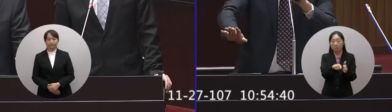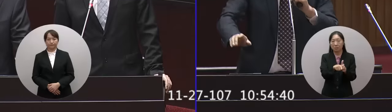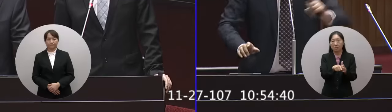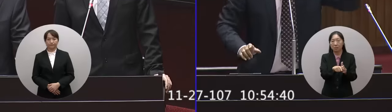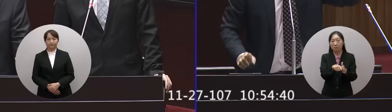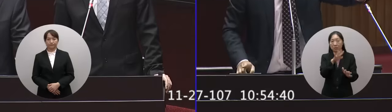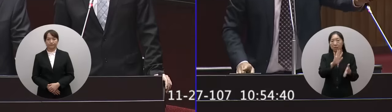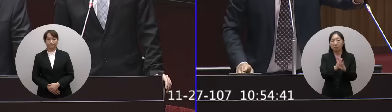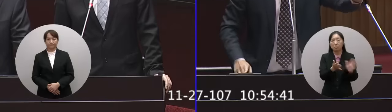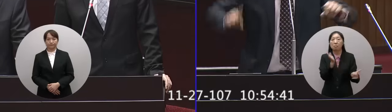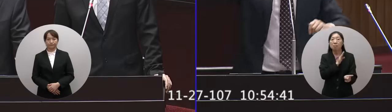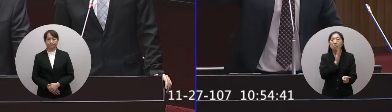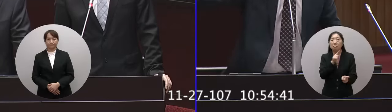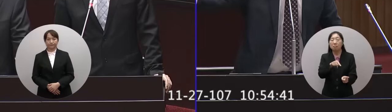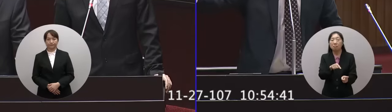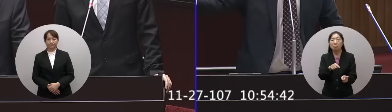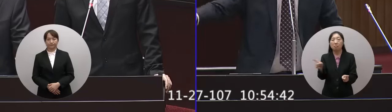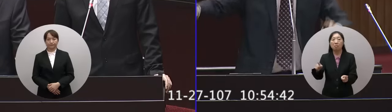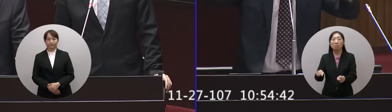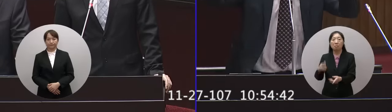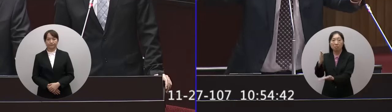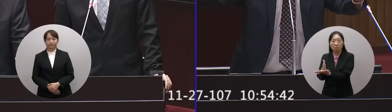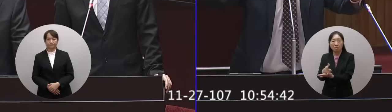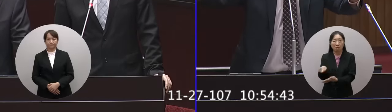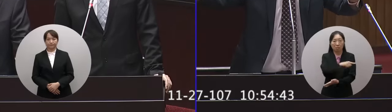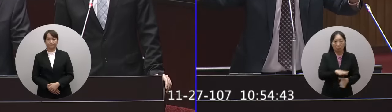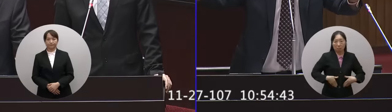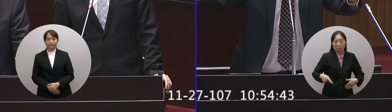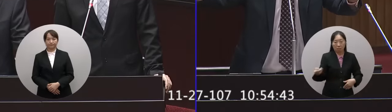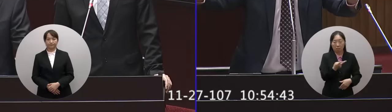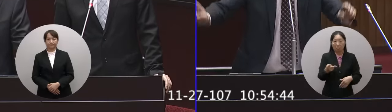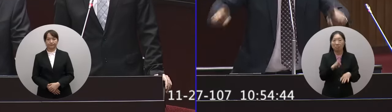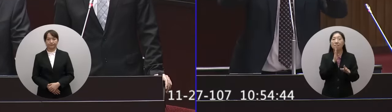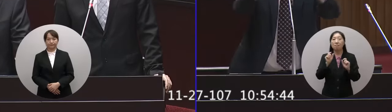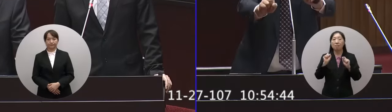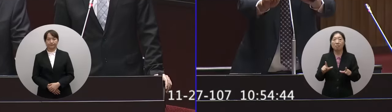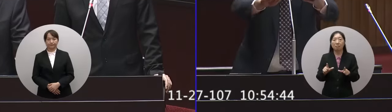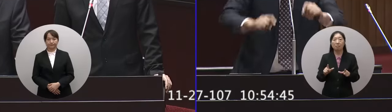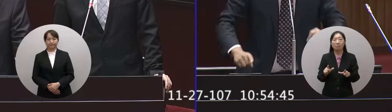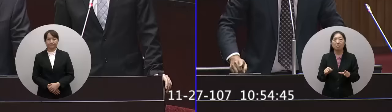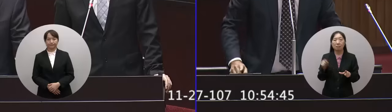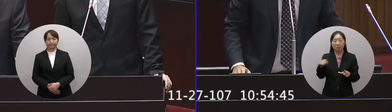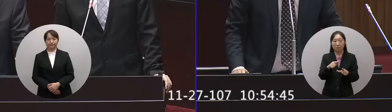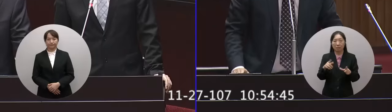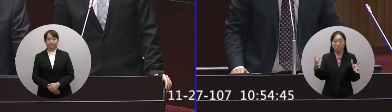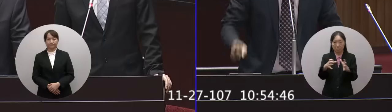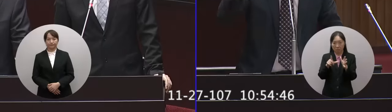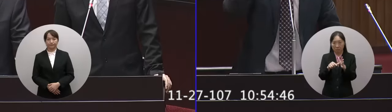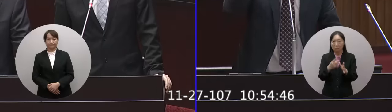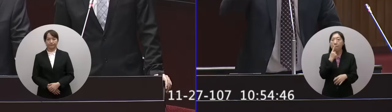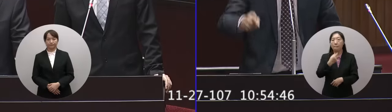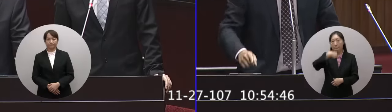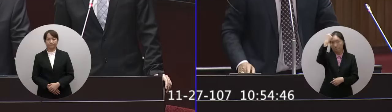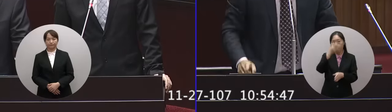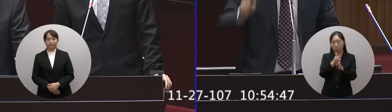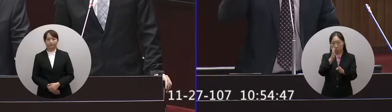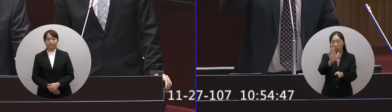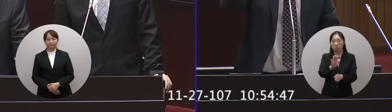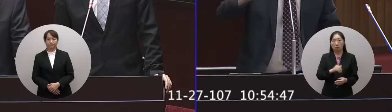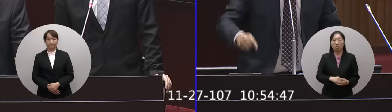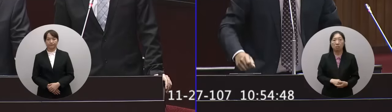辦法作用停留韌機跟緊急韌機是兩種不同的剎車系統同時存在我們的普悠碼上面好